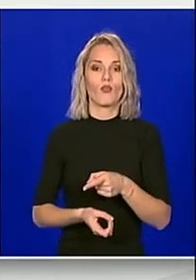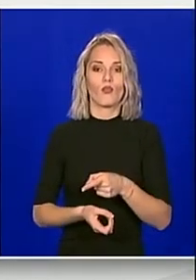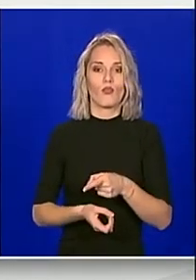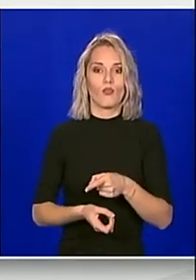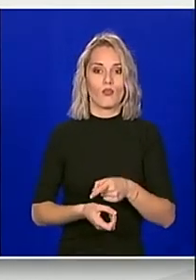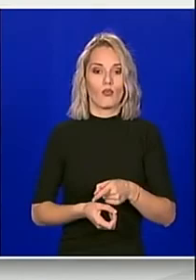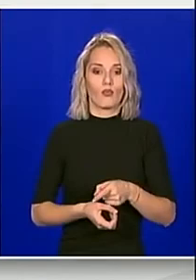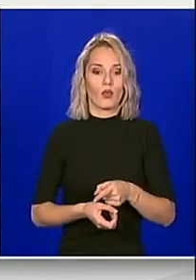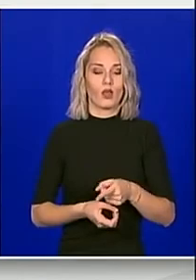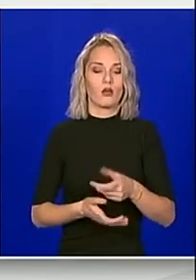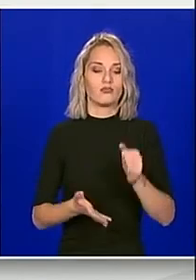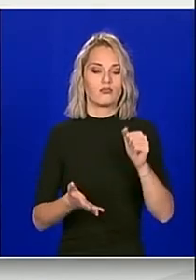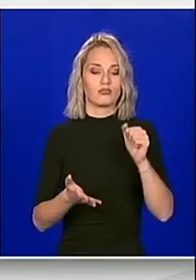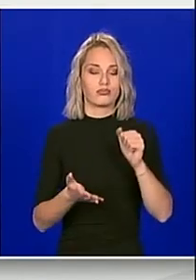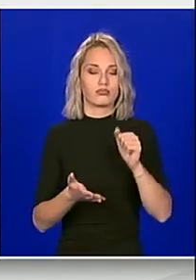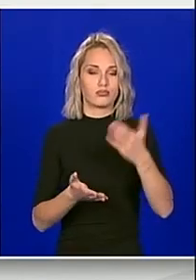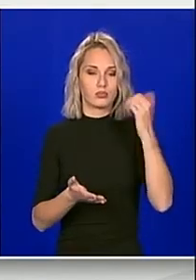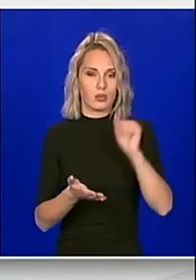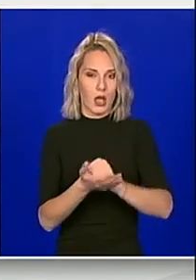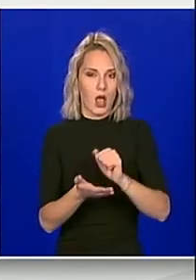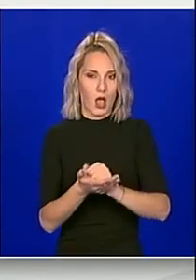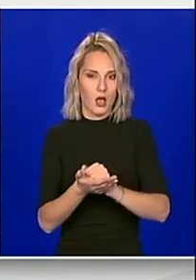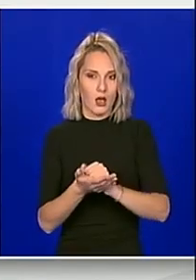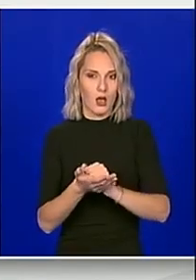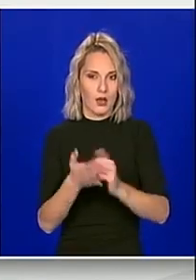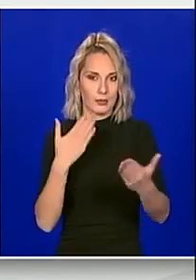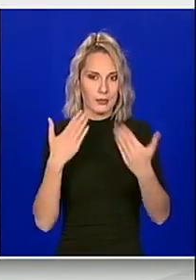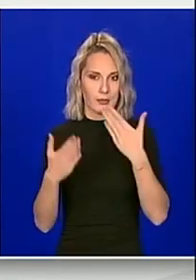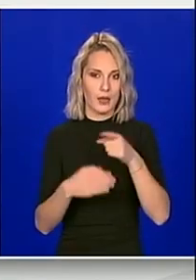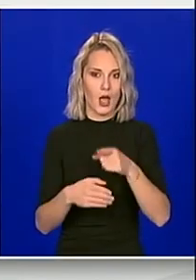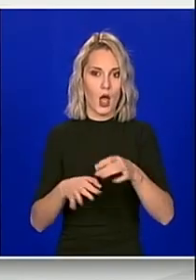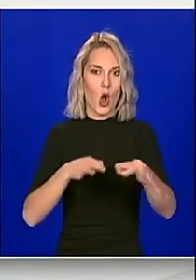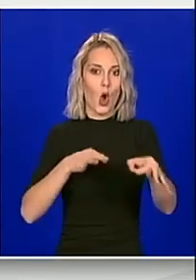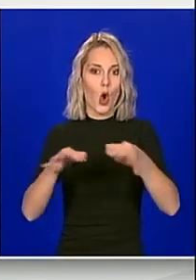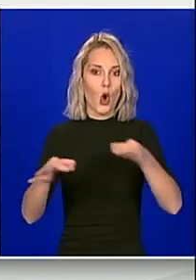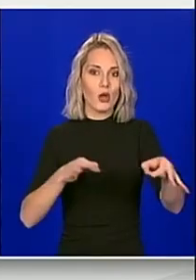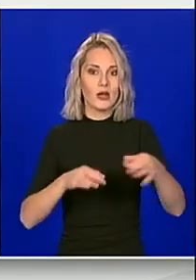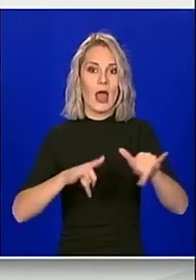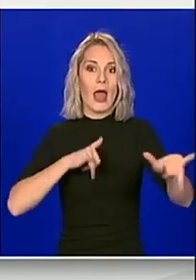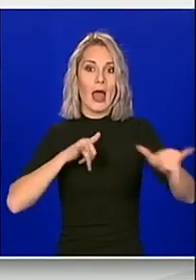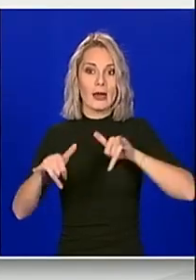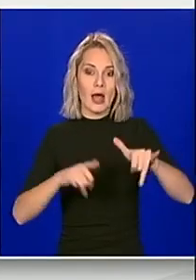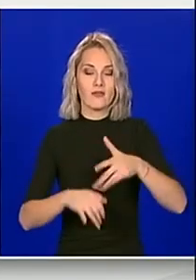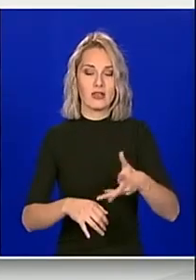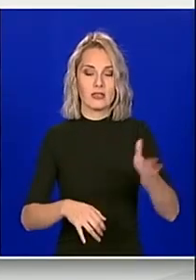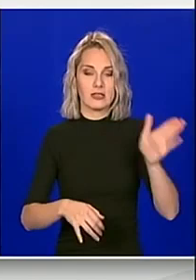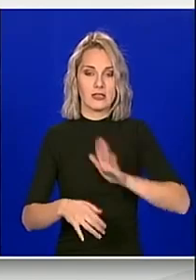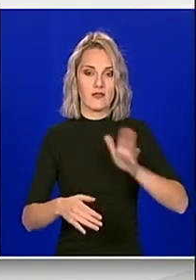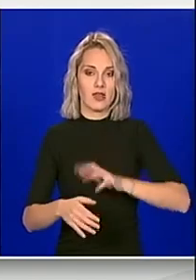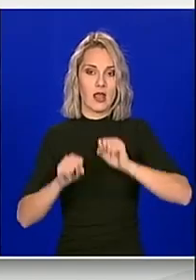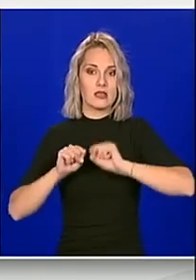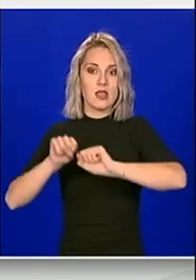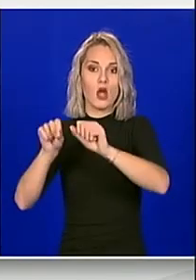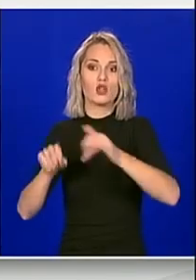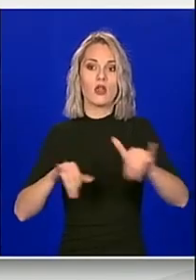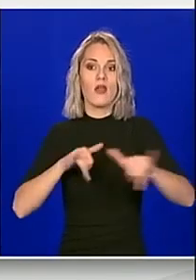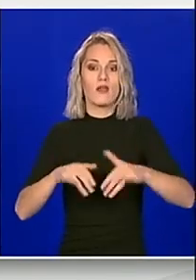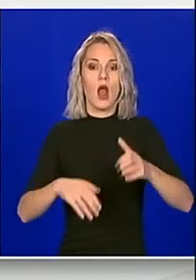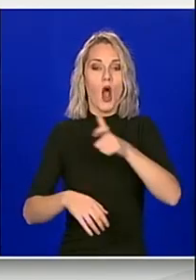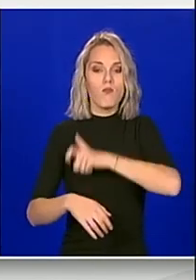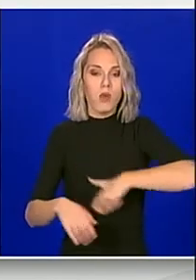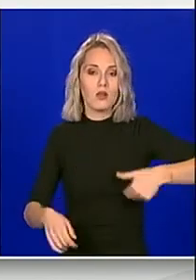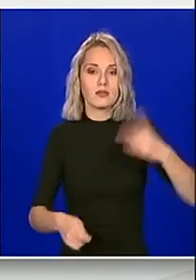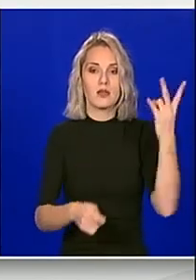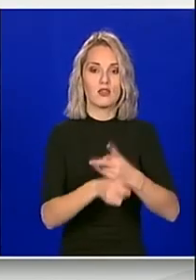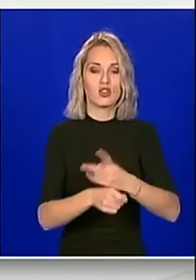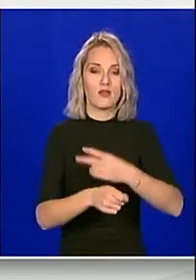prezkonferenciji koordinacija ravnateljstva civilne zaštite, ravnateljstva policije i državnog